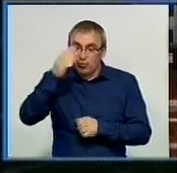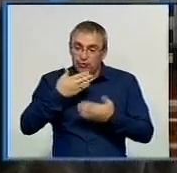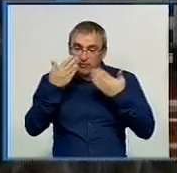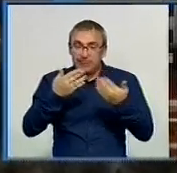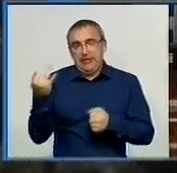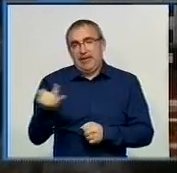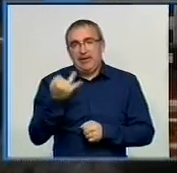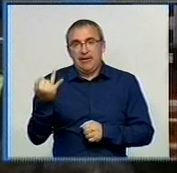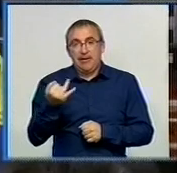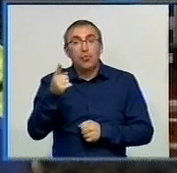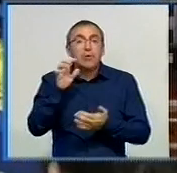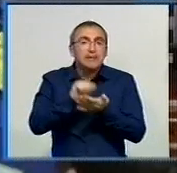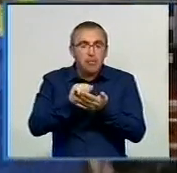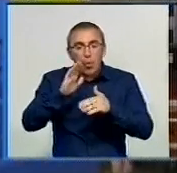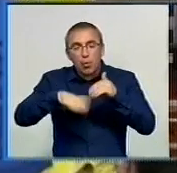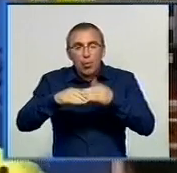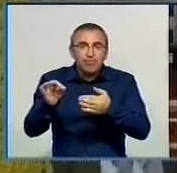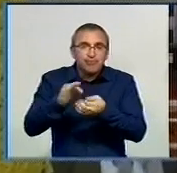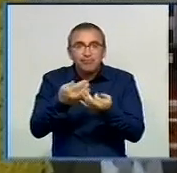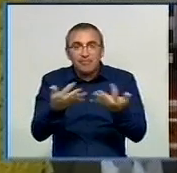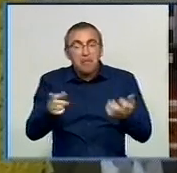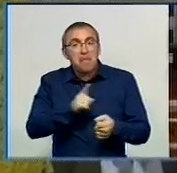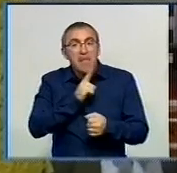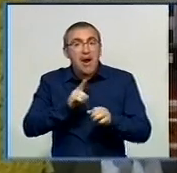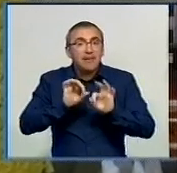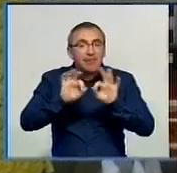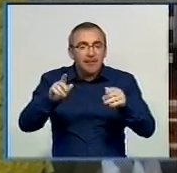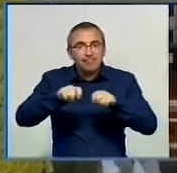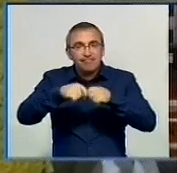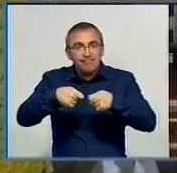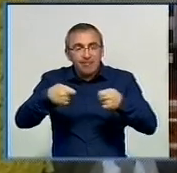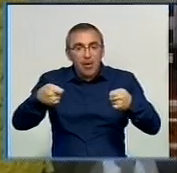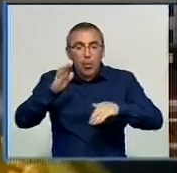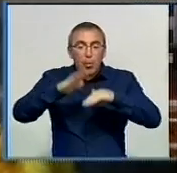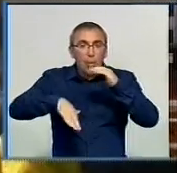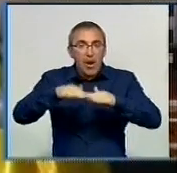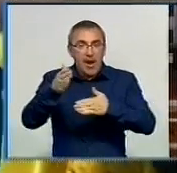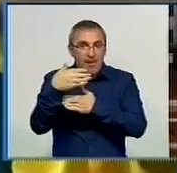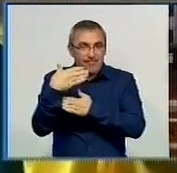Ті, хто займається рукоділля, могли долучитись до мастер-класу з плетіння українського прапора руками.